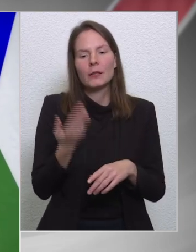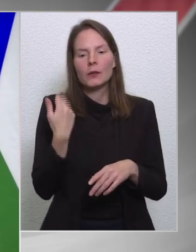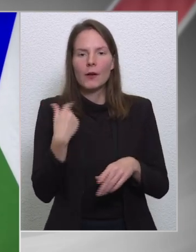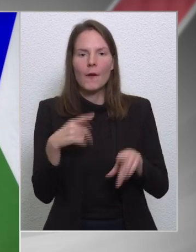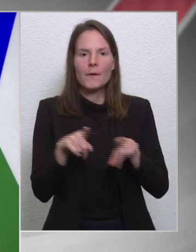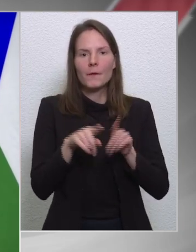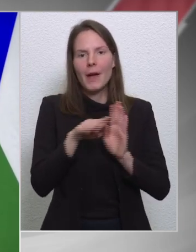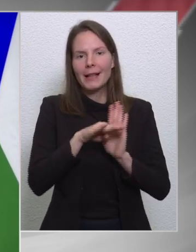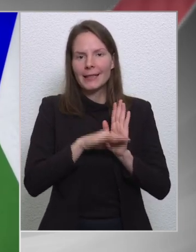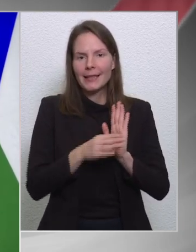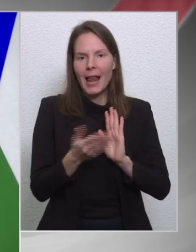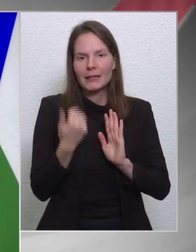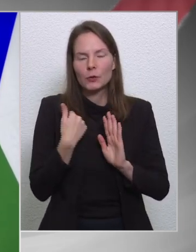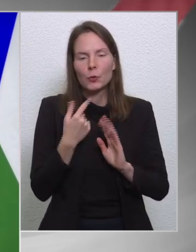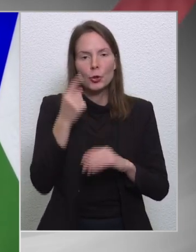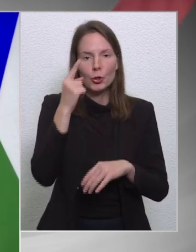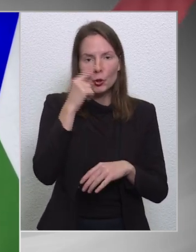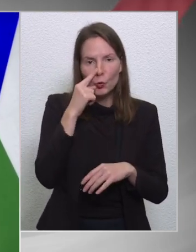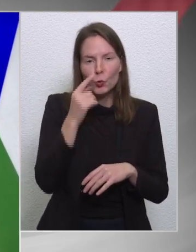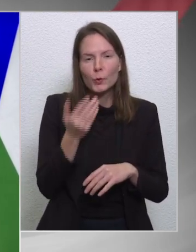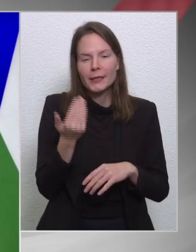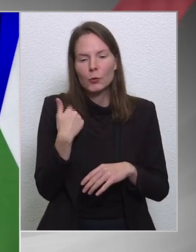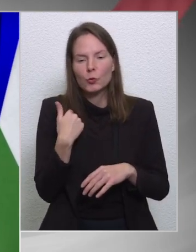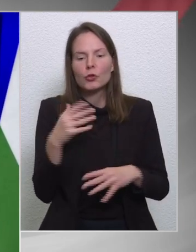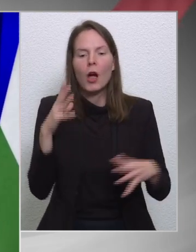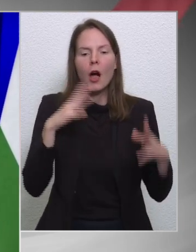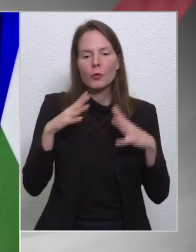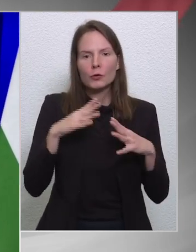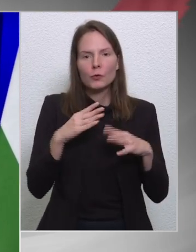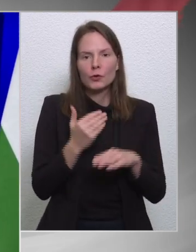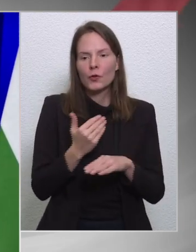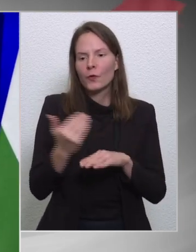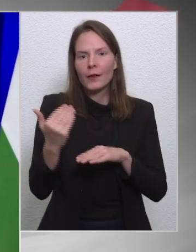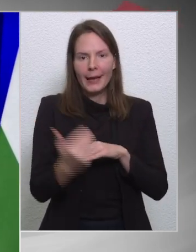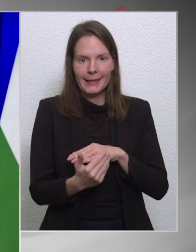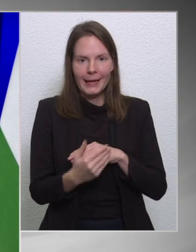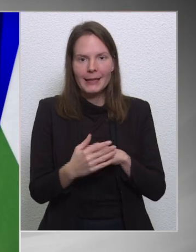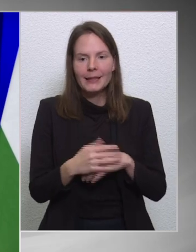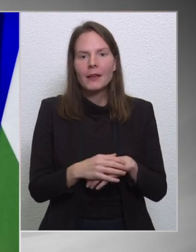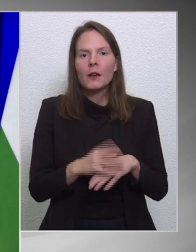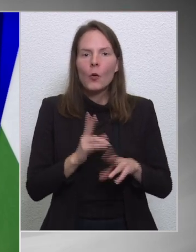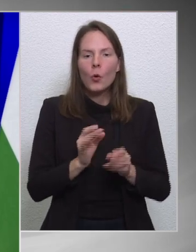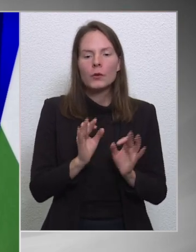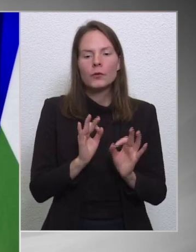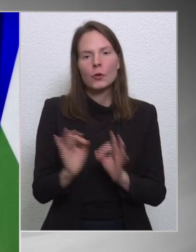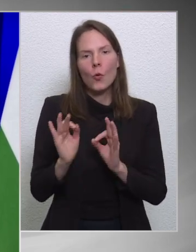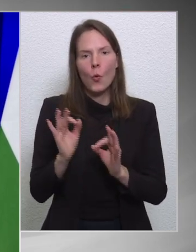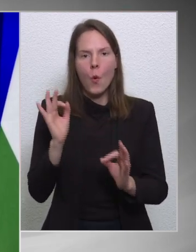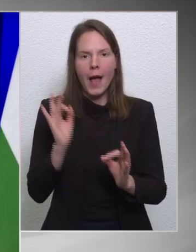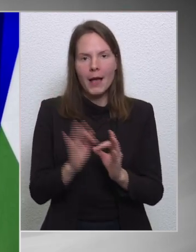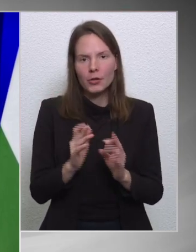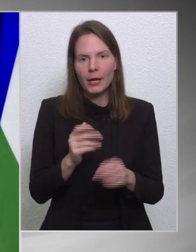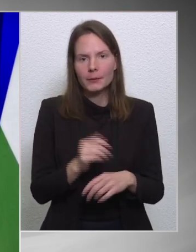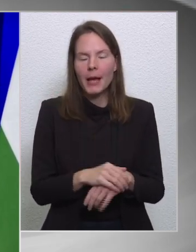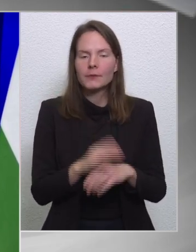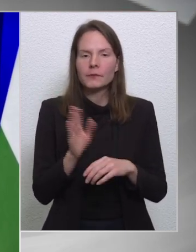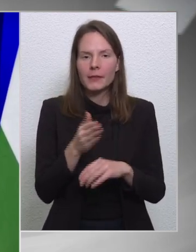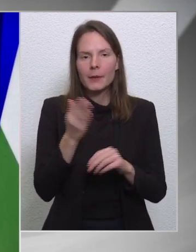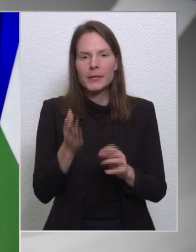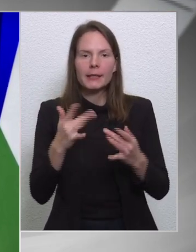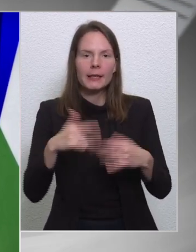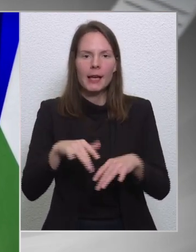június, vagy mondjuk inkább azt, hogy augusztus végéig, hogy jó esetben a nemzeti